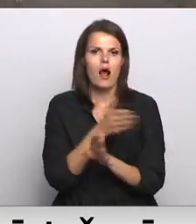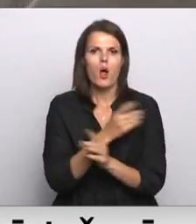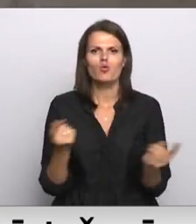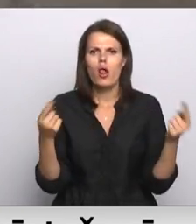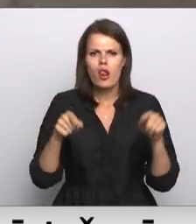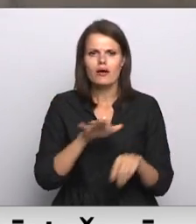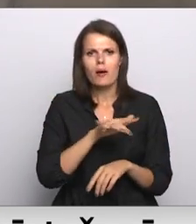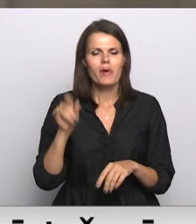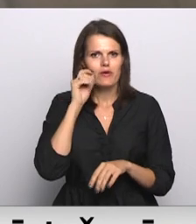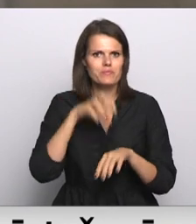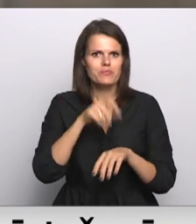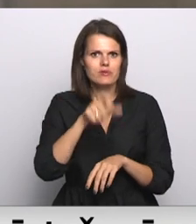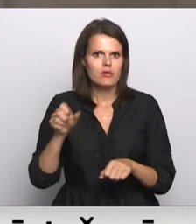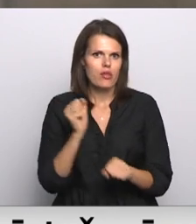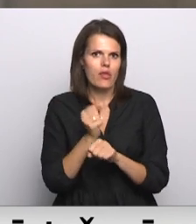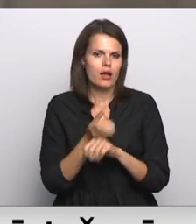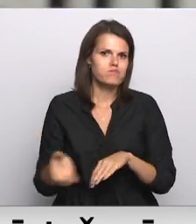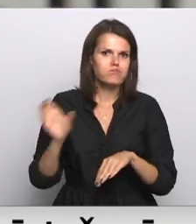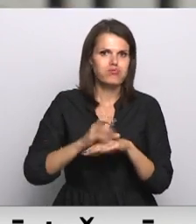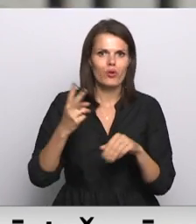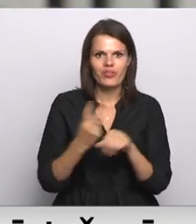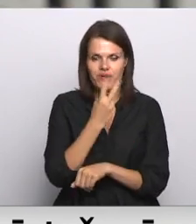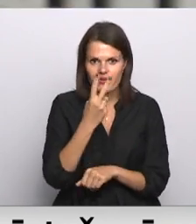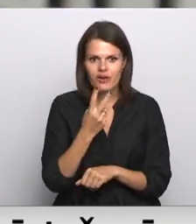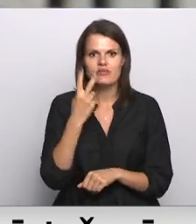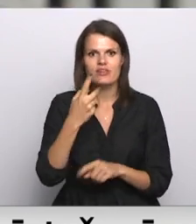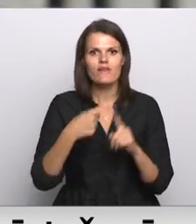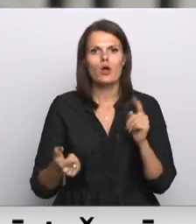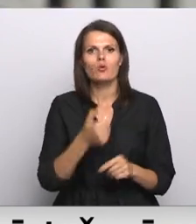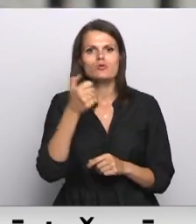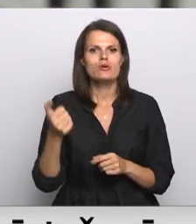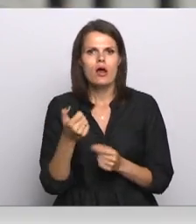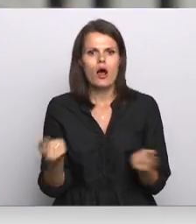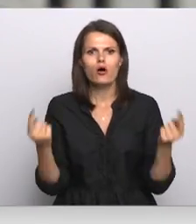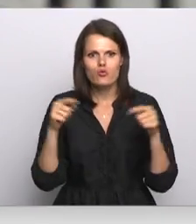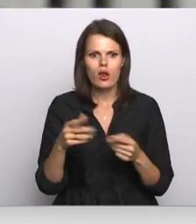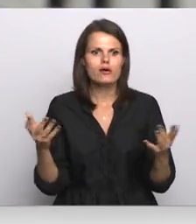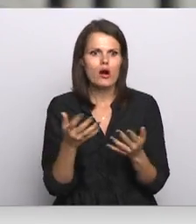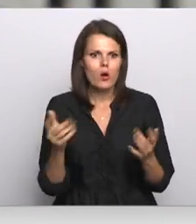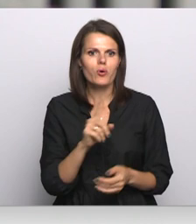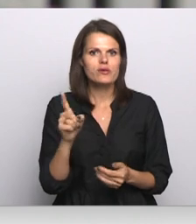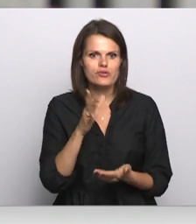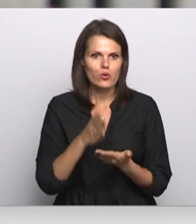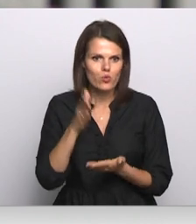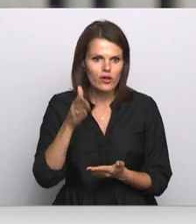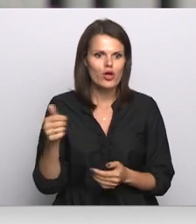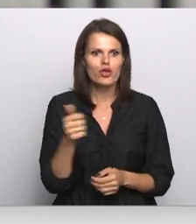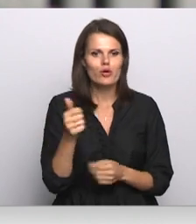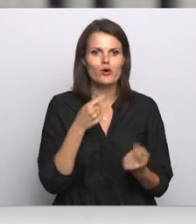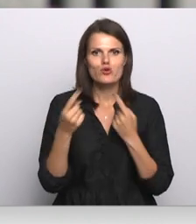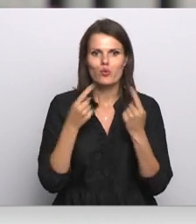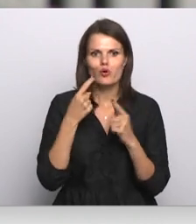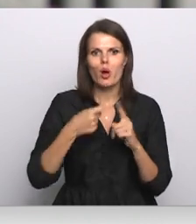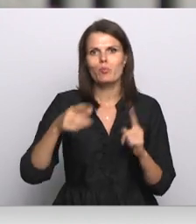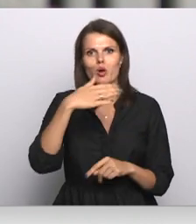psihiatriem darba apjoms ir dubultojies. Divarpuzgadu laikā kaut kas ir noticis, īpaši runājam par